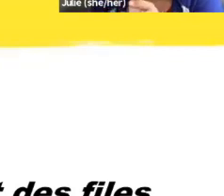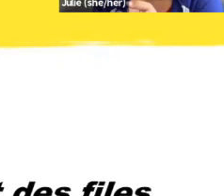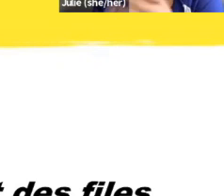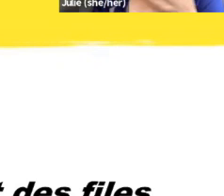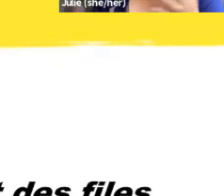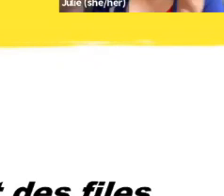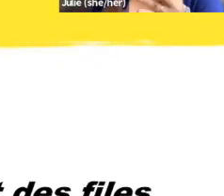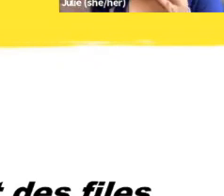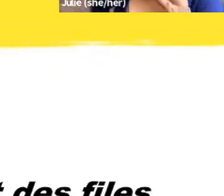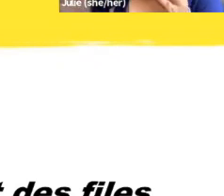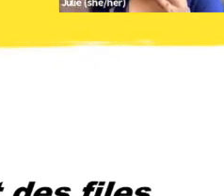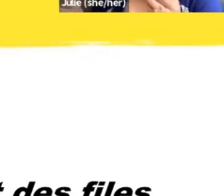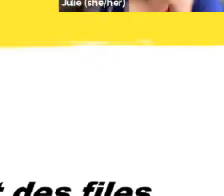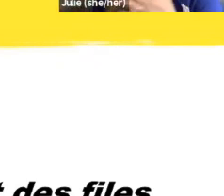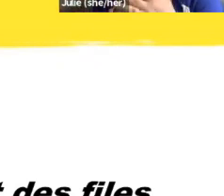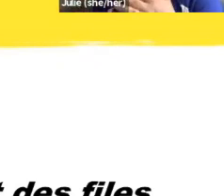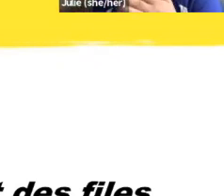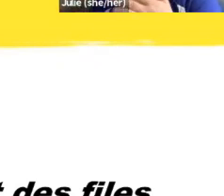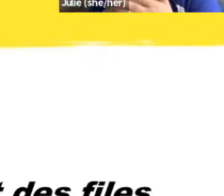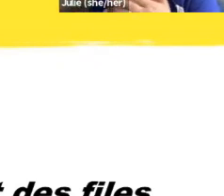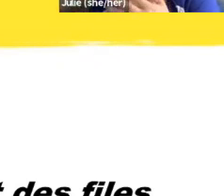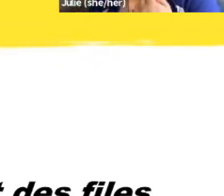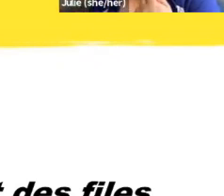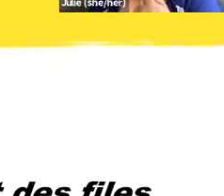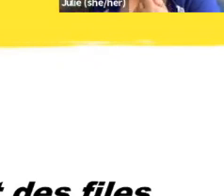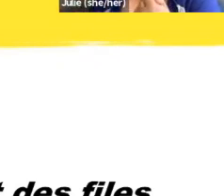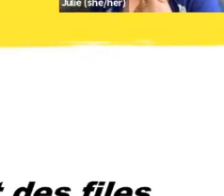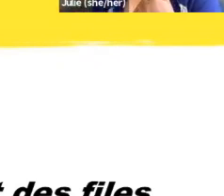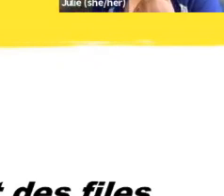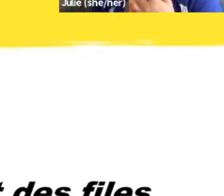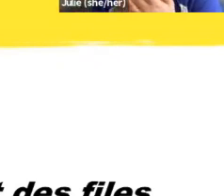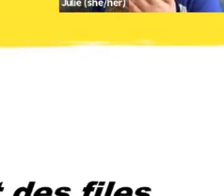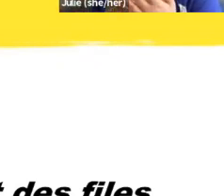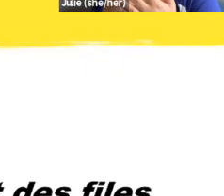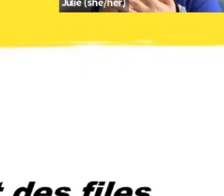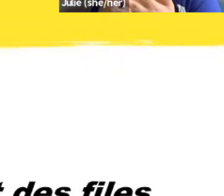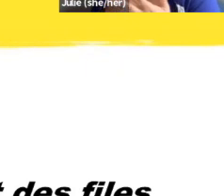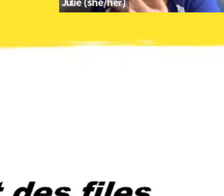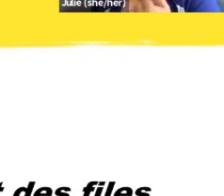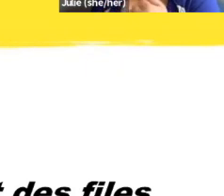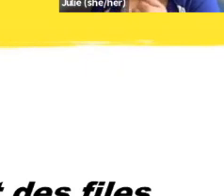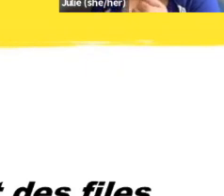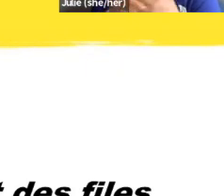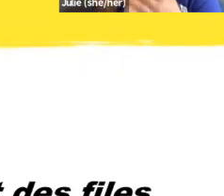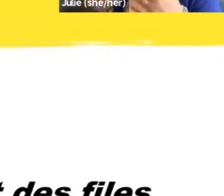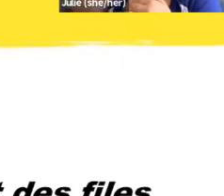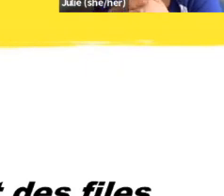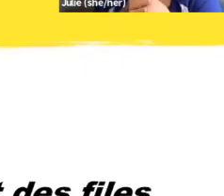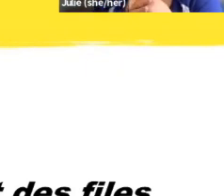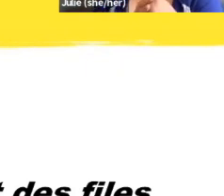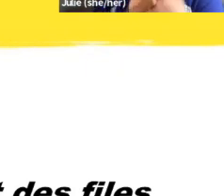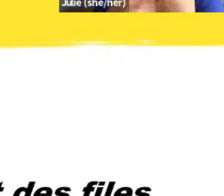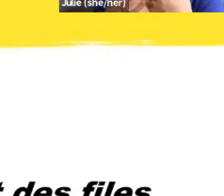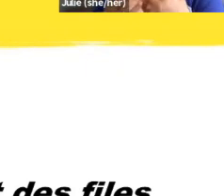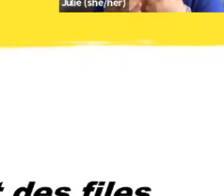difficile de naviguer. Donc là, ça peut quand même être une discrimination. n pas toujours